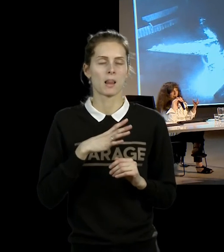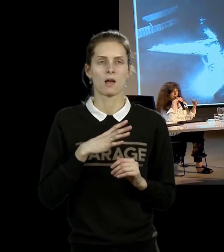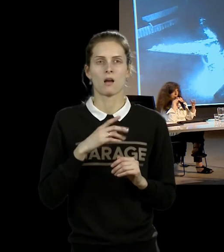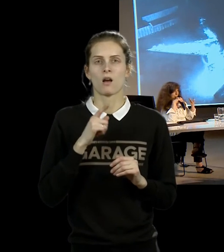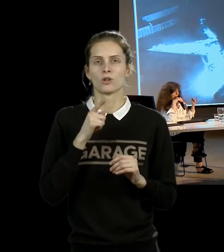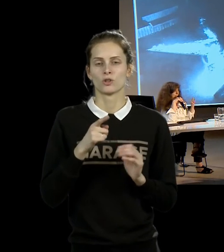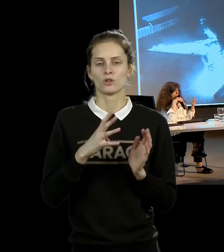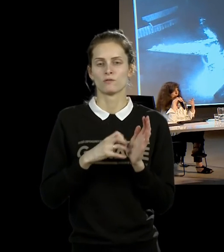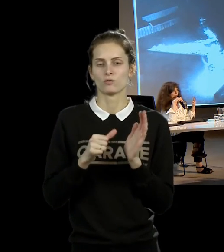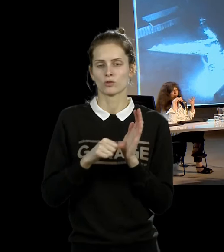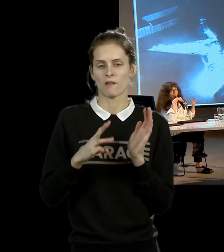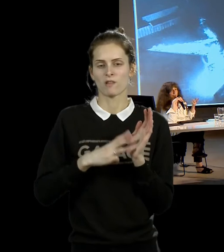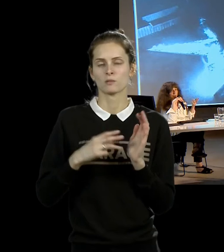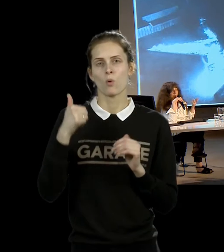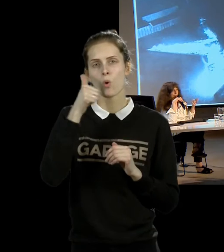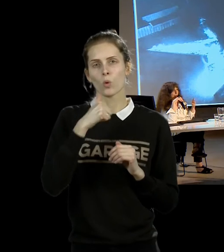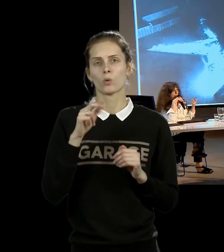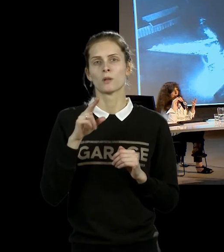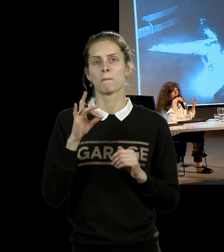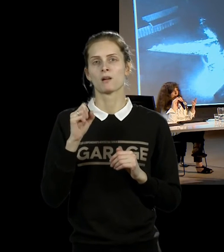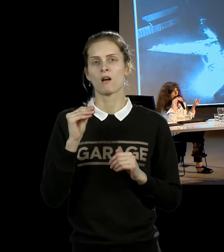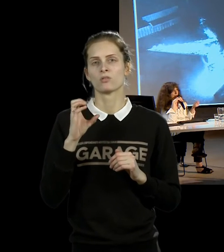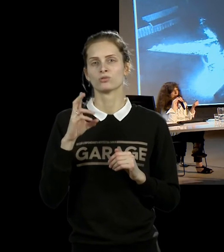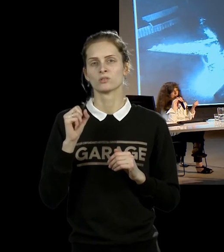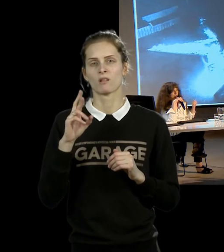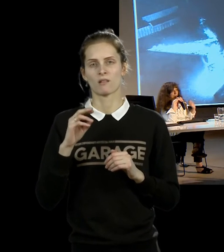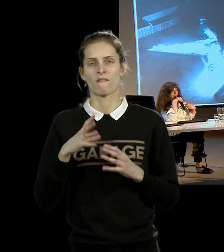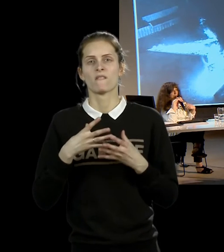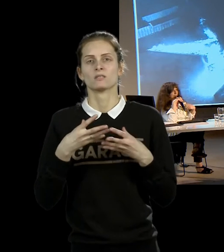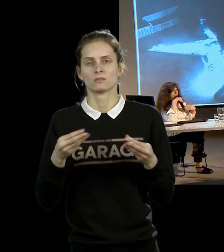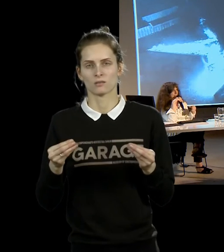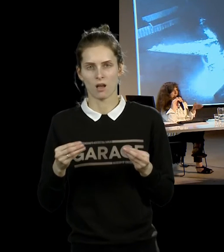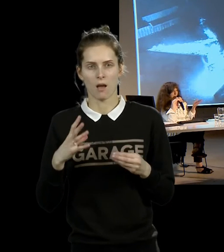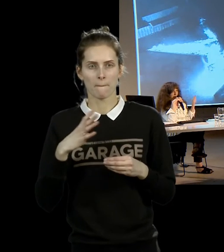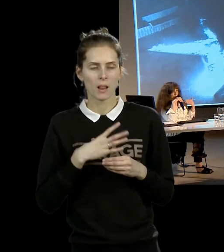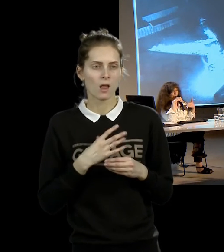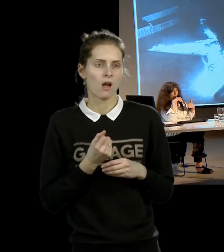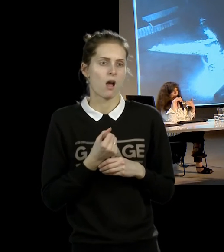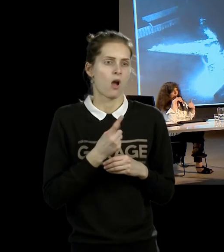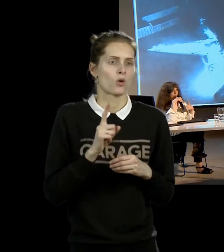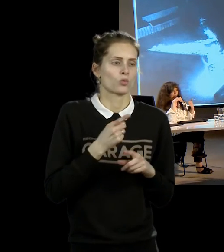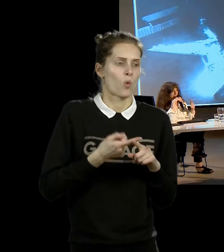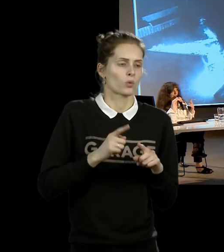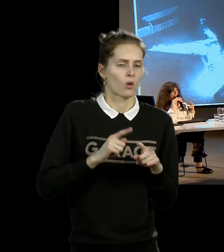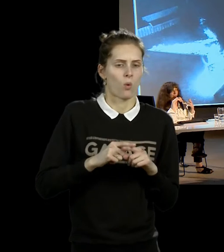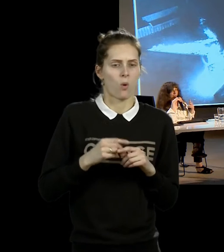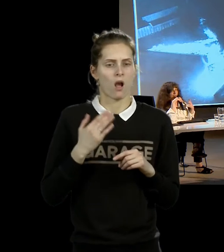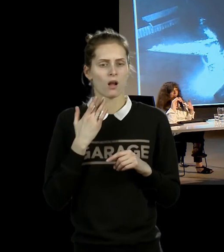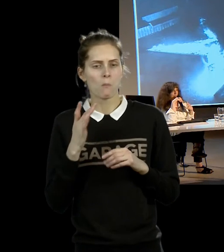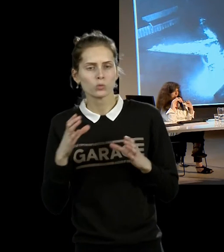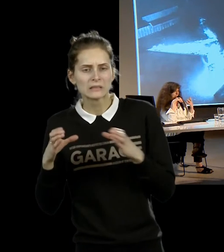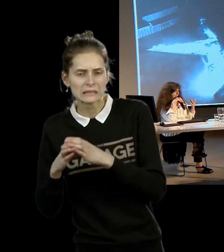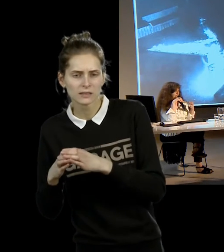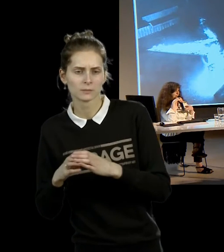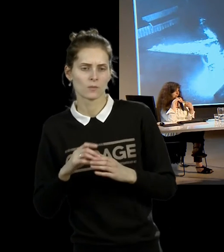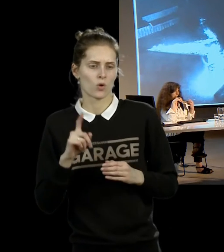что такое коммунизм, что такое коммунистическая идеология в Восточной Европе, социалистическом лагере,